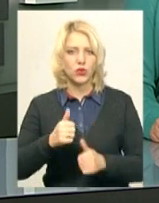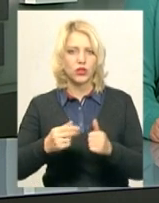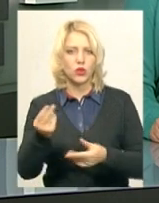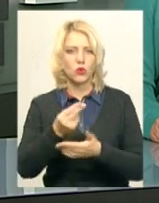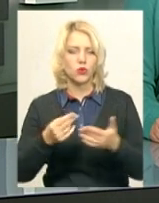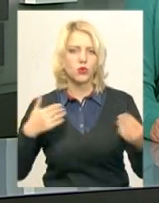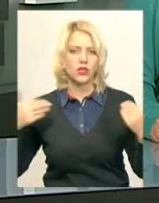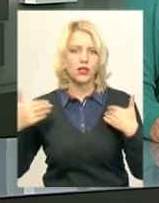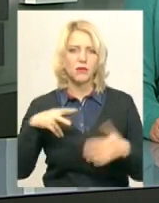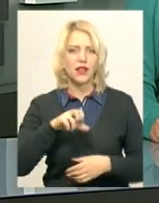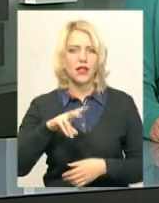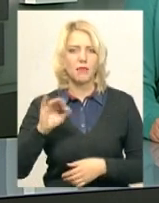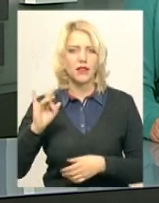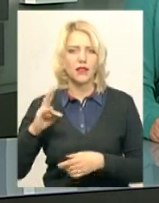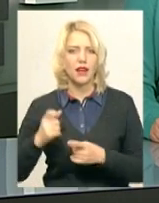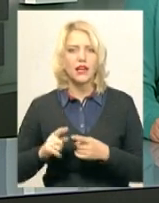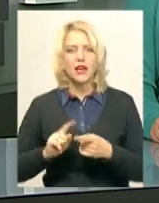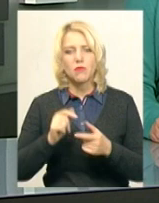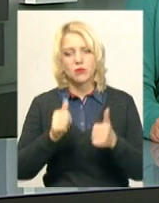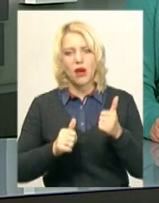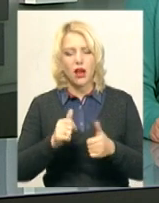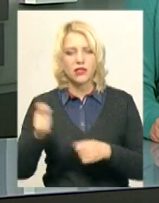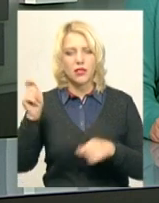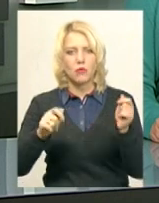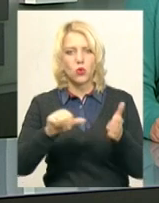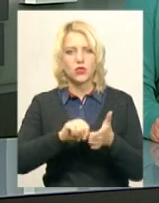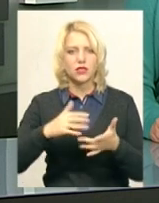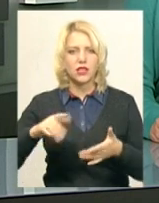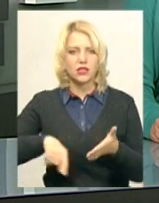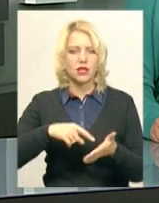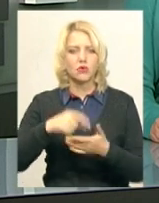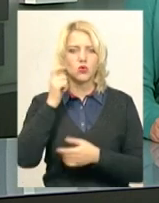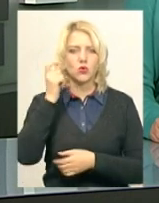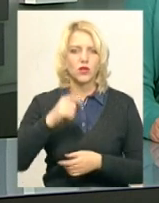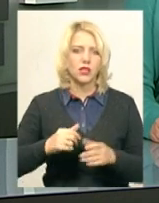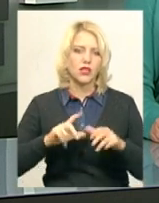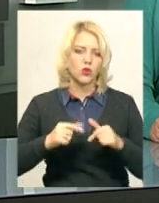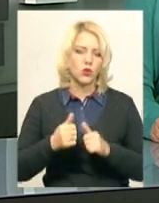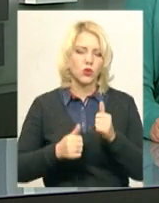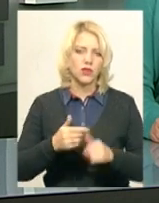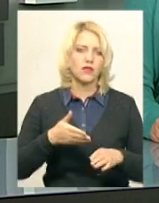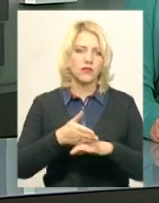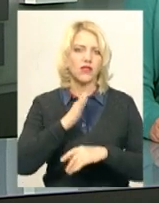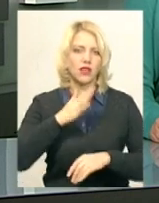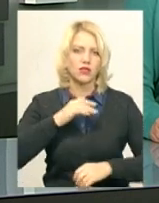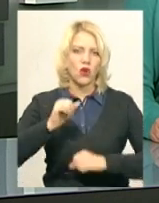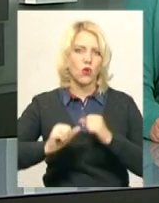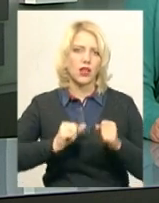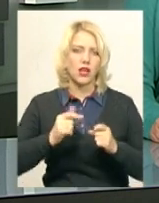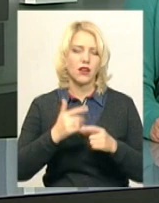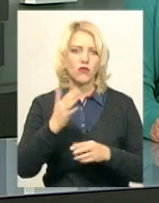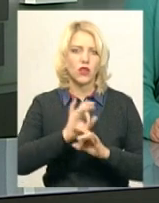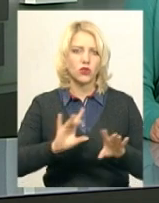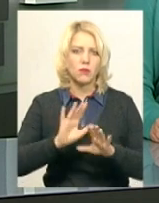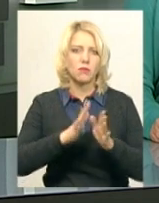Олена Реп'єва. За її словами, позмагатися приїхали учасники з різних міст України. Турнір відвідала моя колега Вікторія Зелінська. Вона